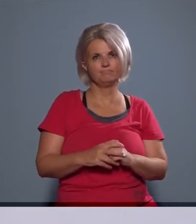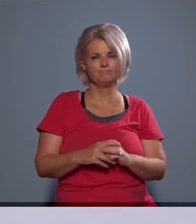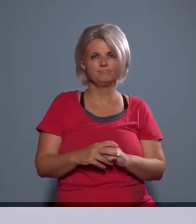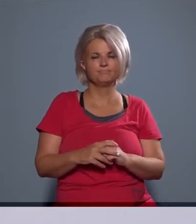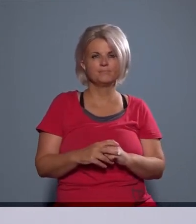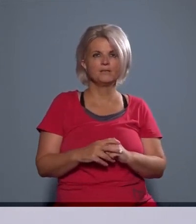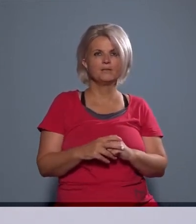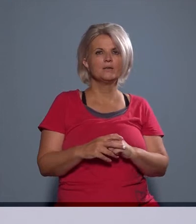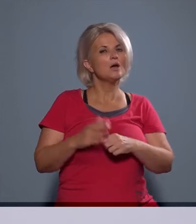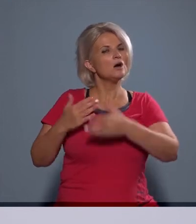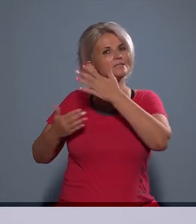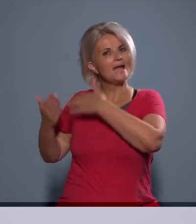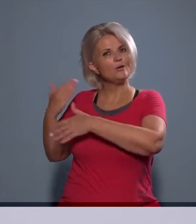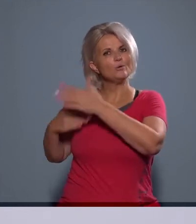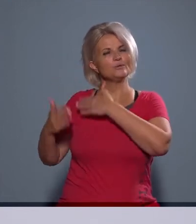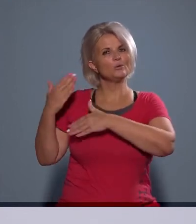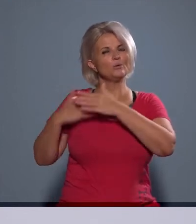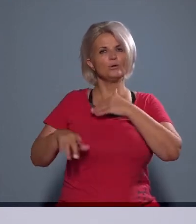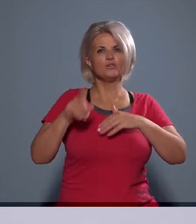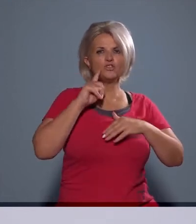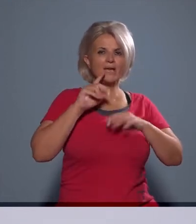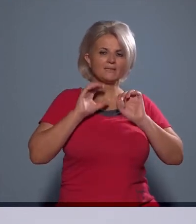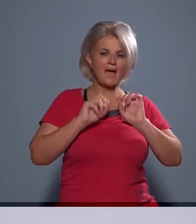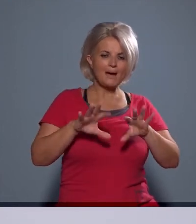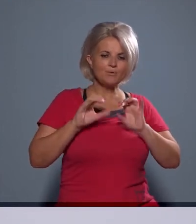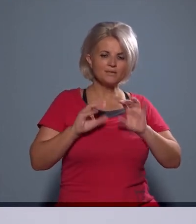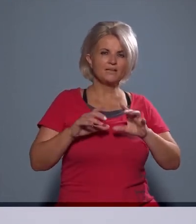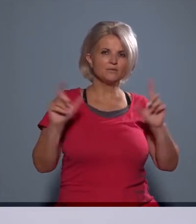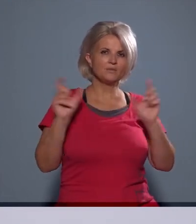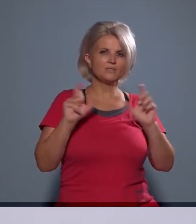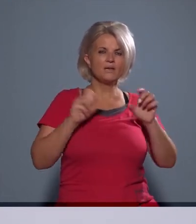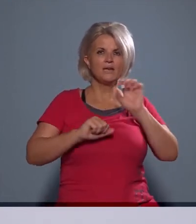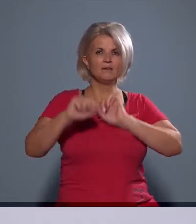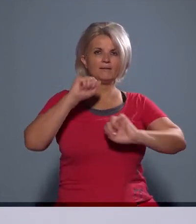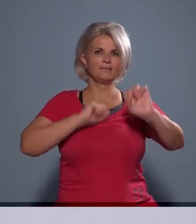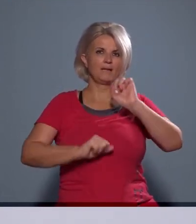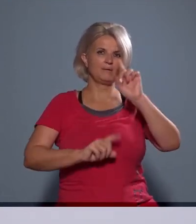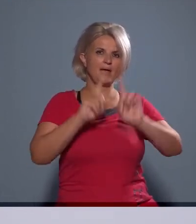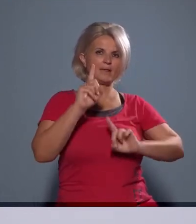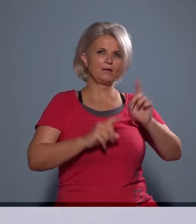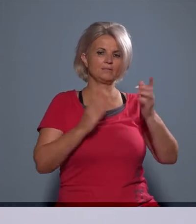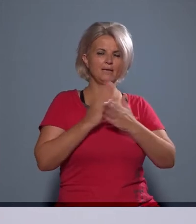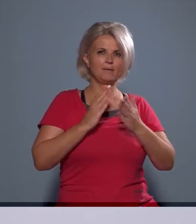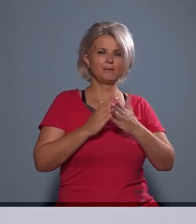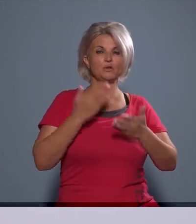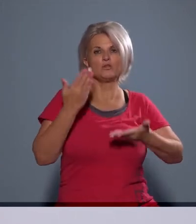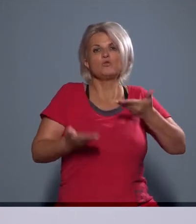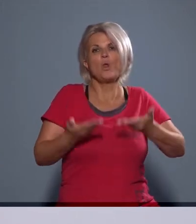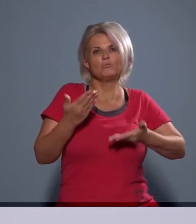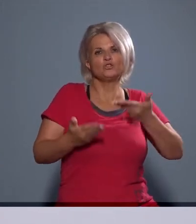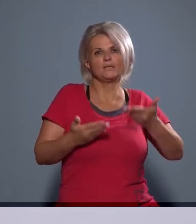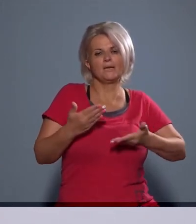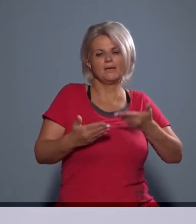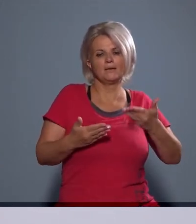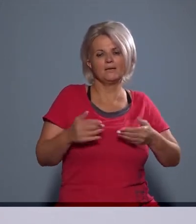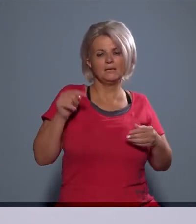Az előző, ugye a csendháborítás, vagy akár az ajvédelmi eljárás esetéhez képest az a nagy különbség, hogy itt